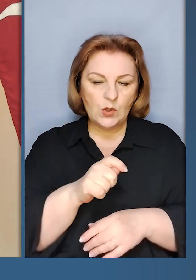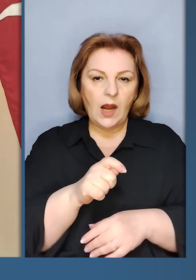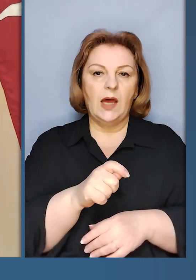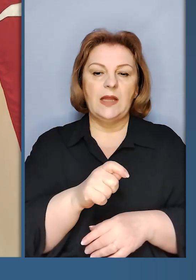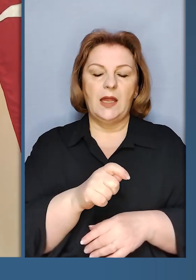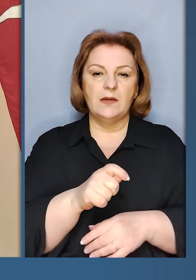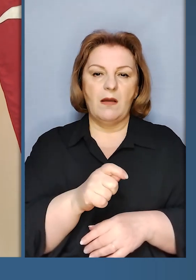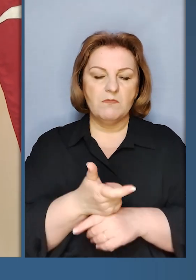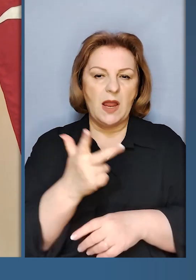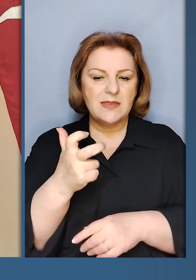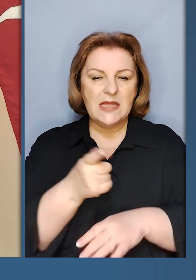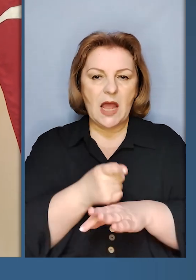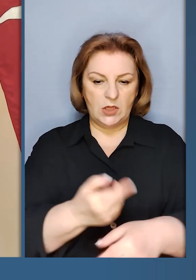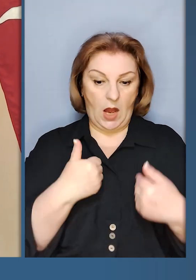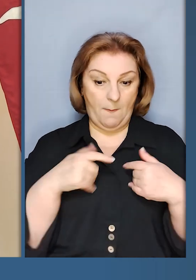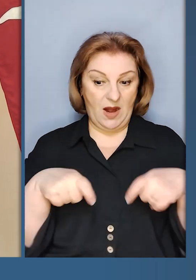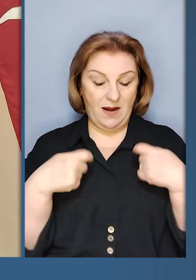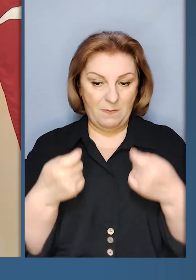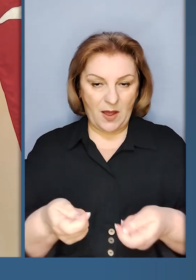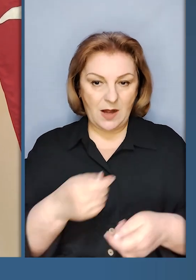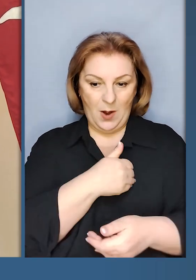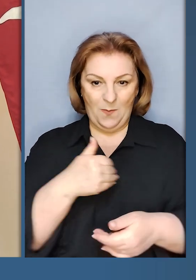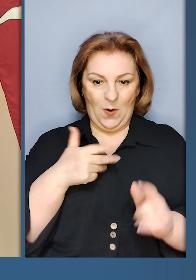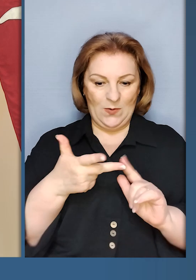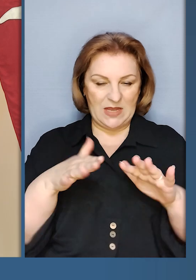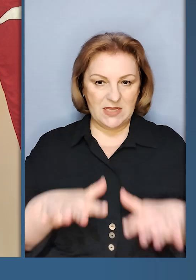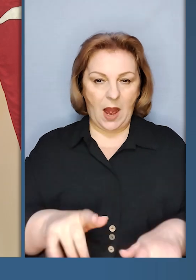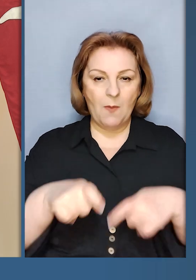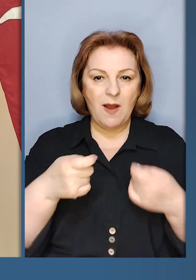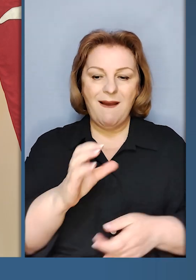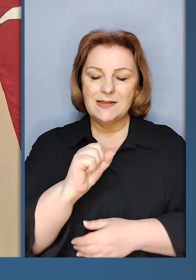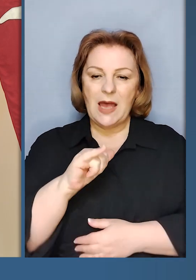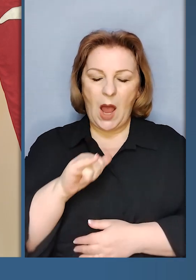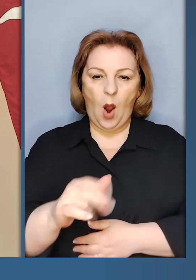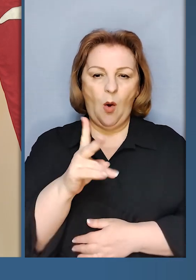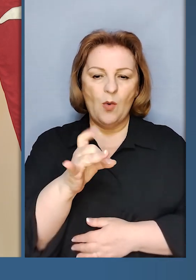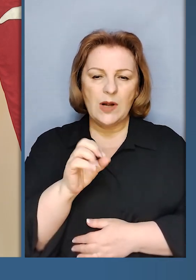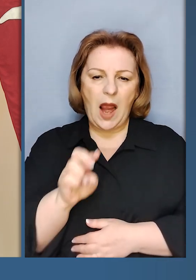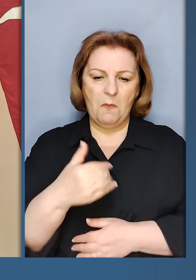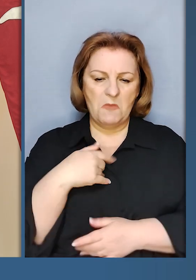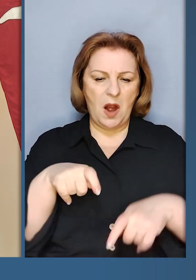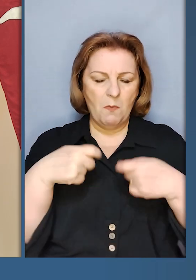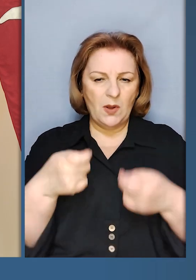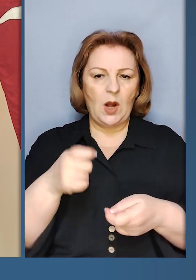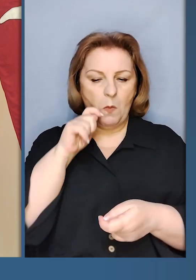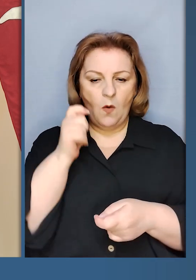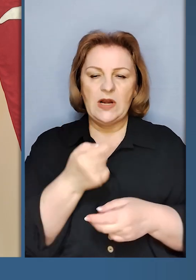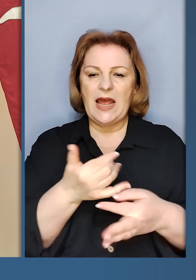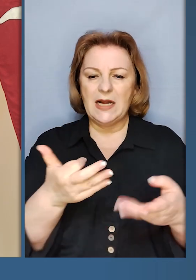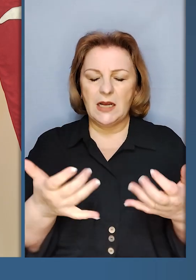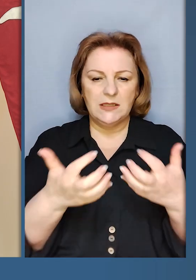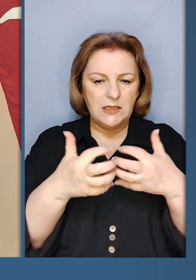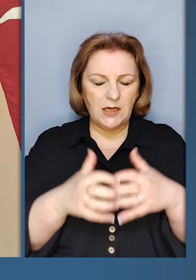ми передали Україні Сау Краб, це ми передаємо Україні багато інших обладнання, зокрема